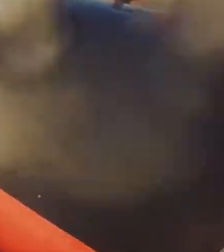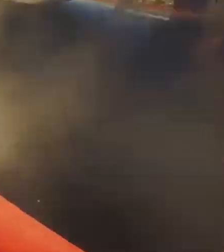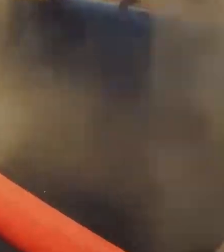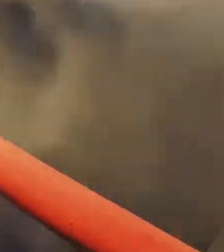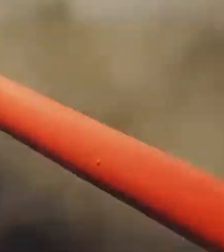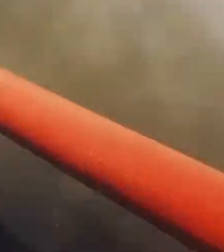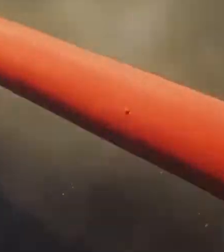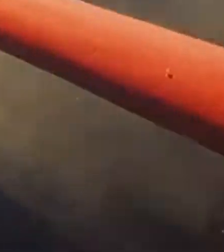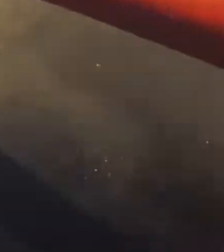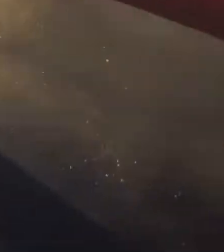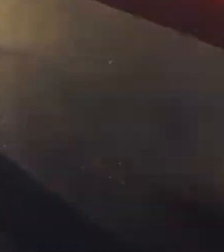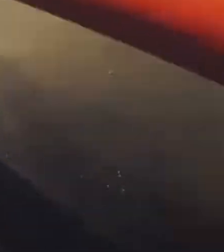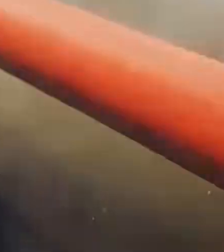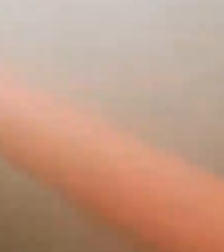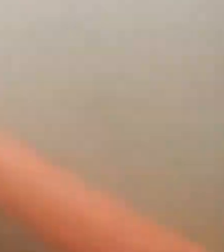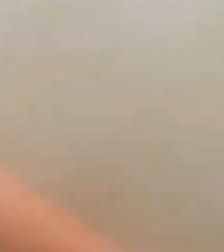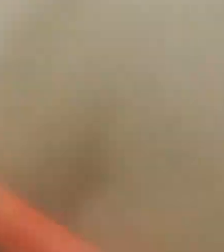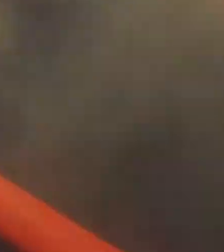Субтитры создавал